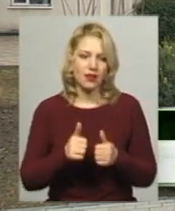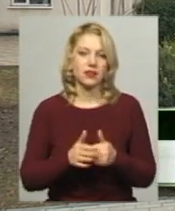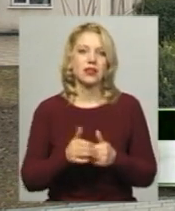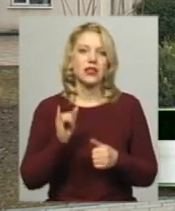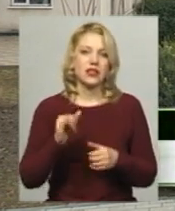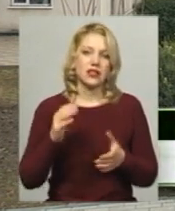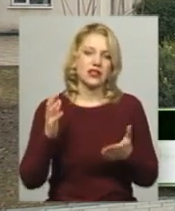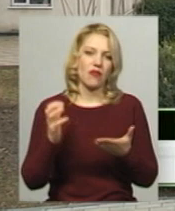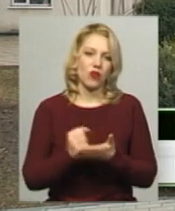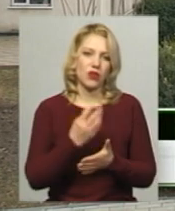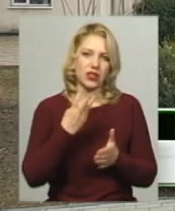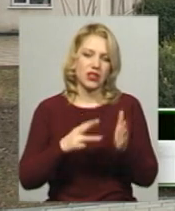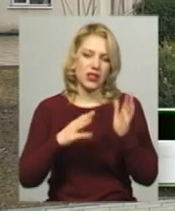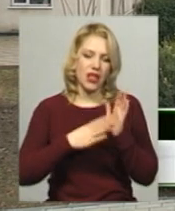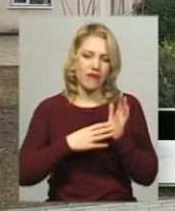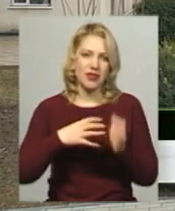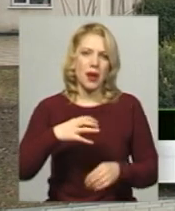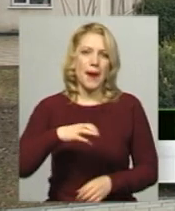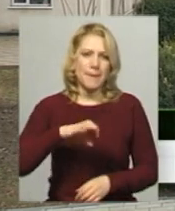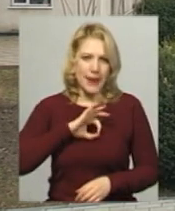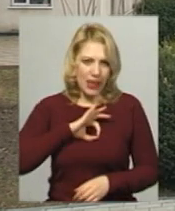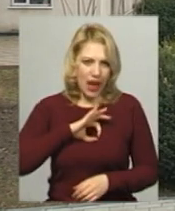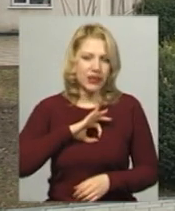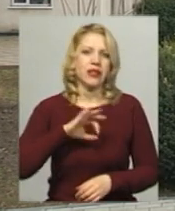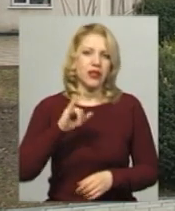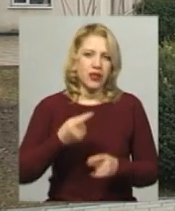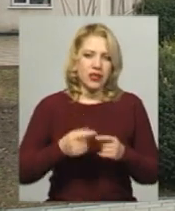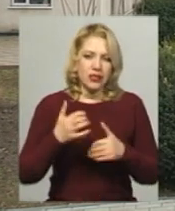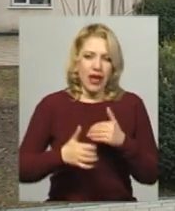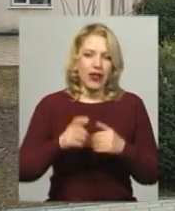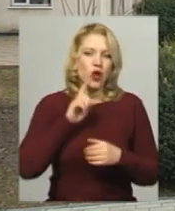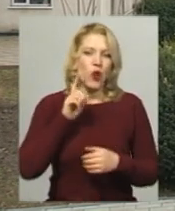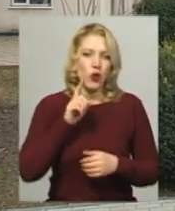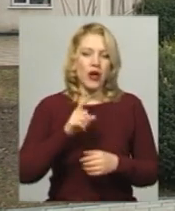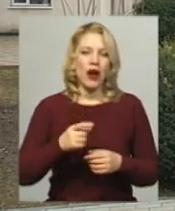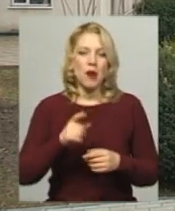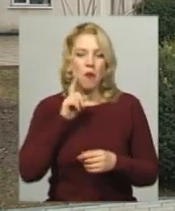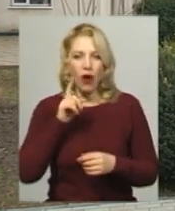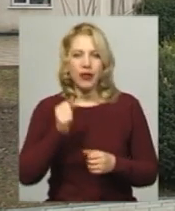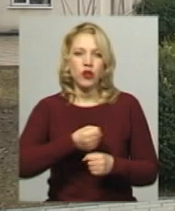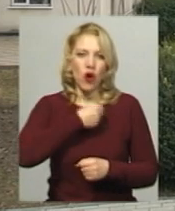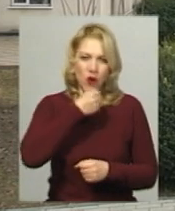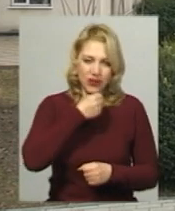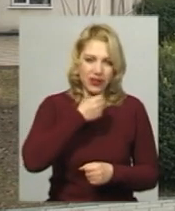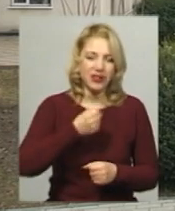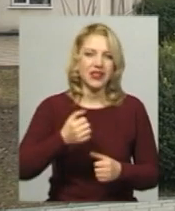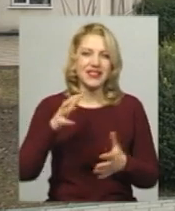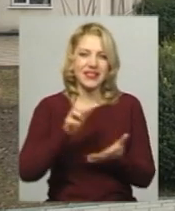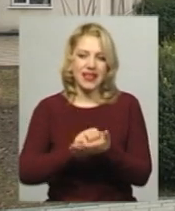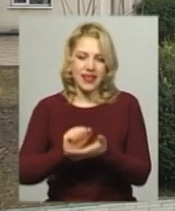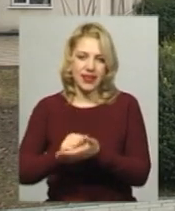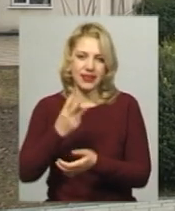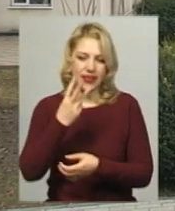Завоювали 39 медалей. Серед юніорів, молоді та дорослих зайняли